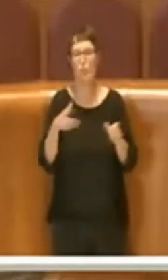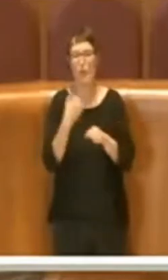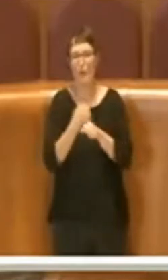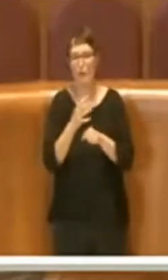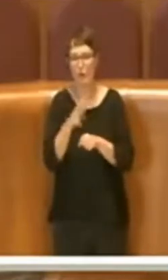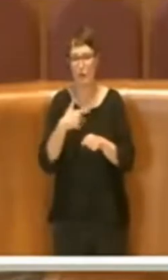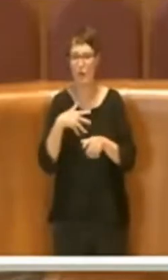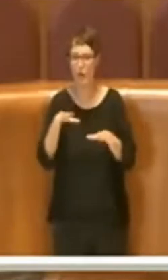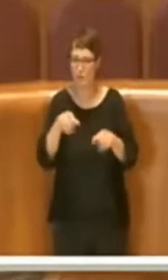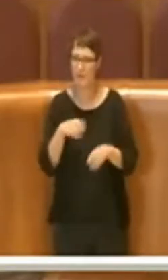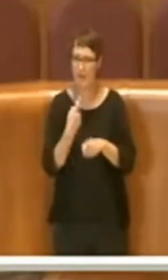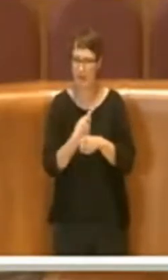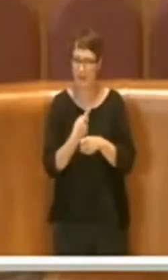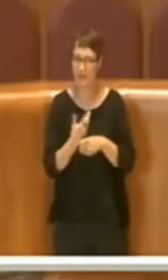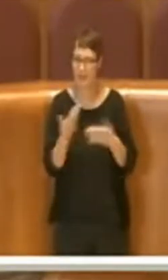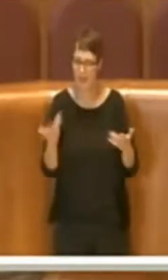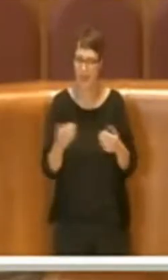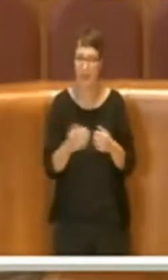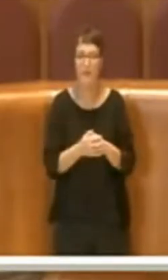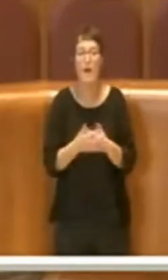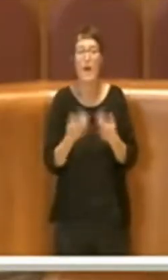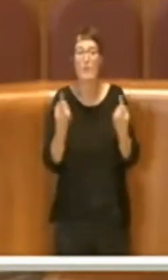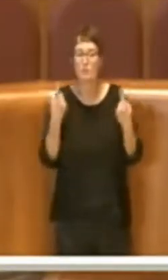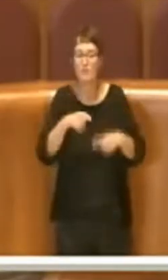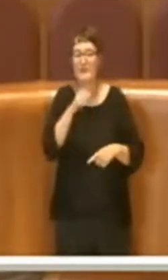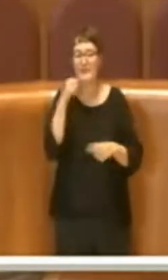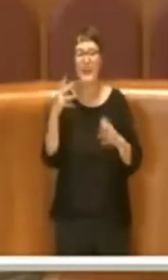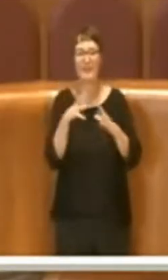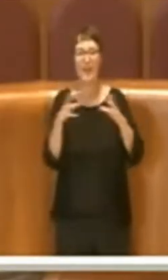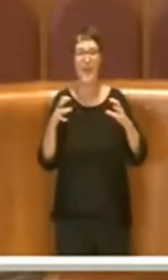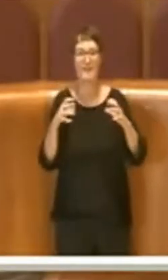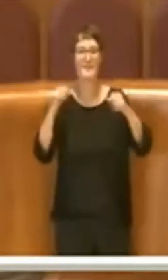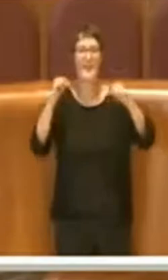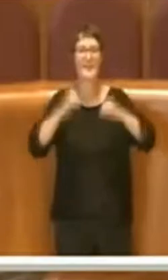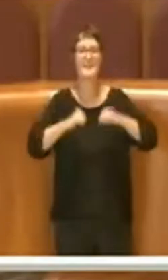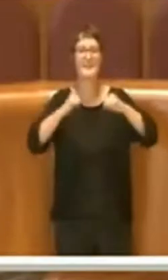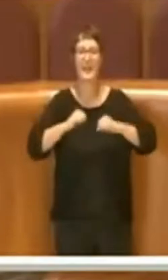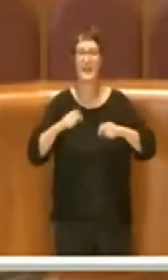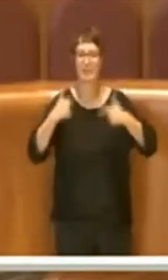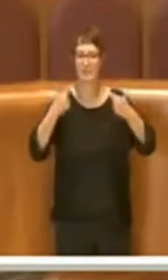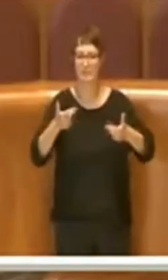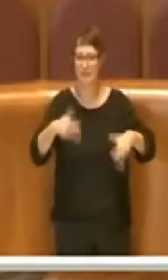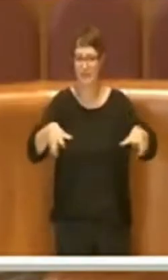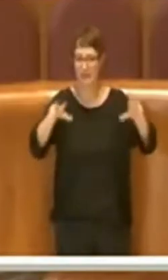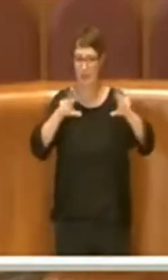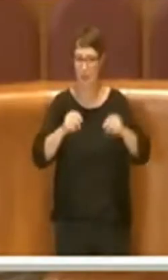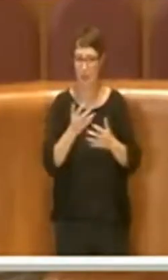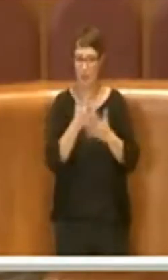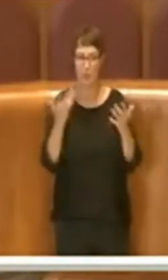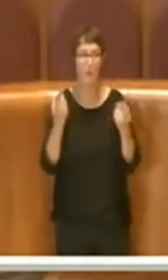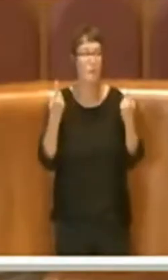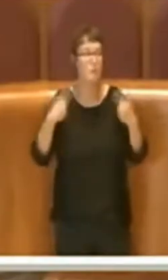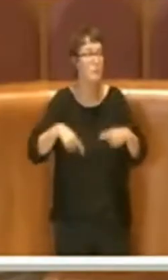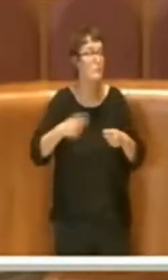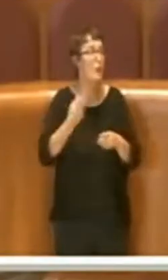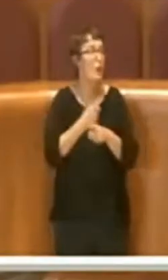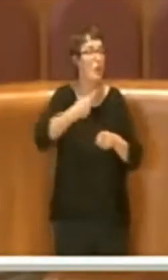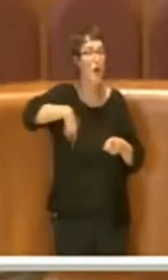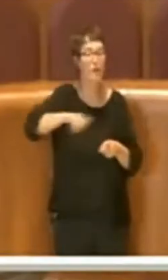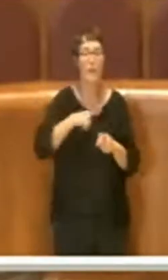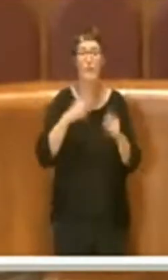'azienda. Quindi penso su questo dovremmo essere tutti felici, perché poi a me spiace,